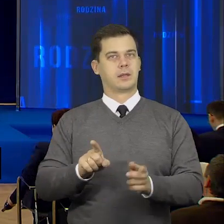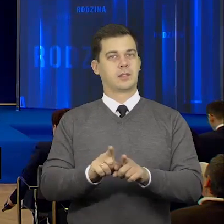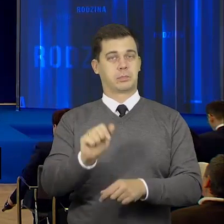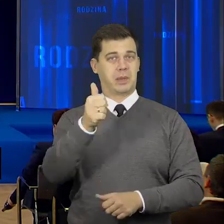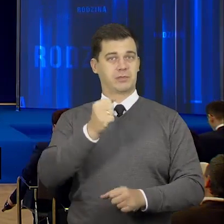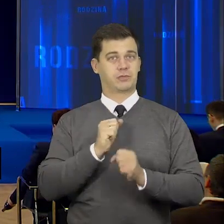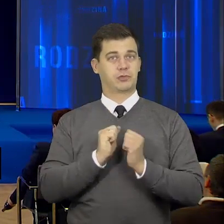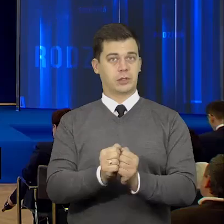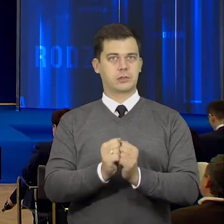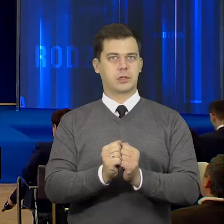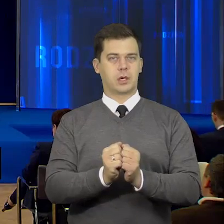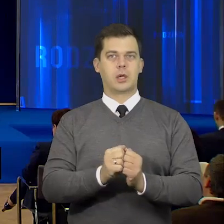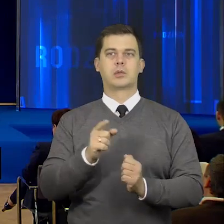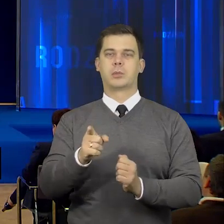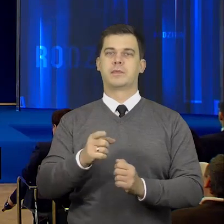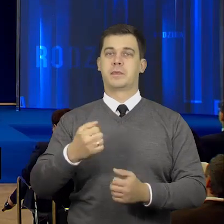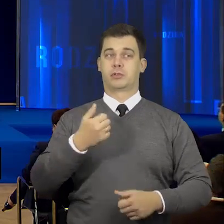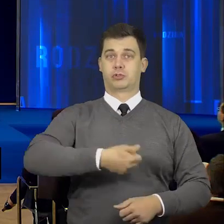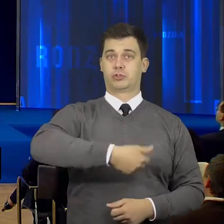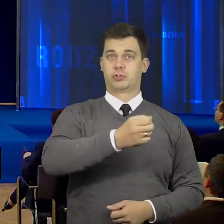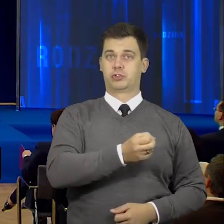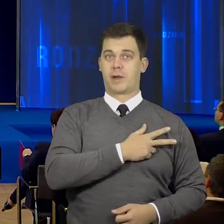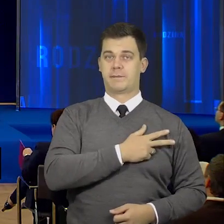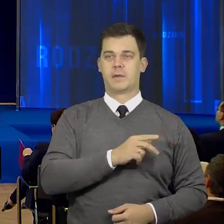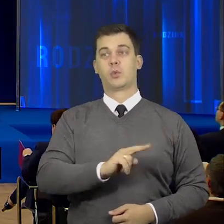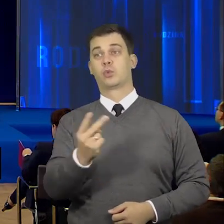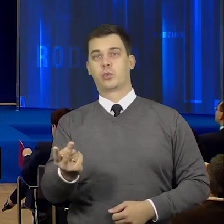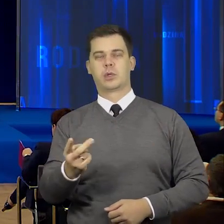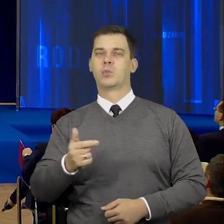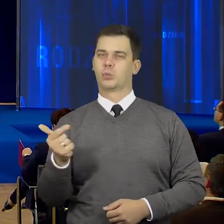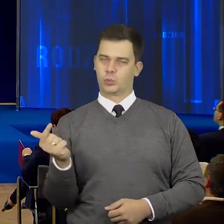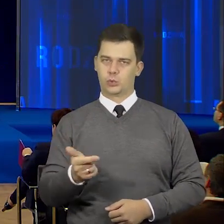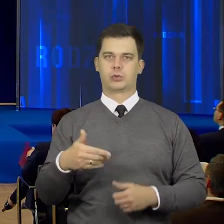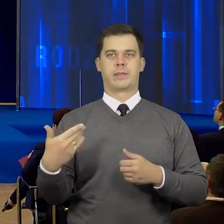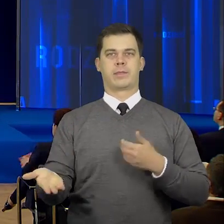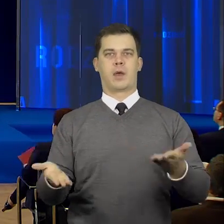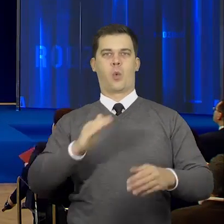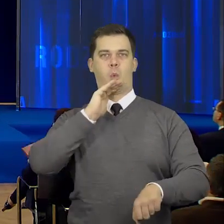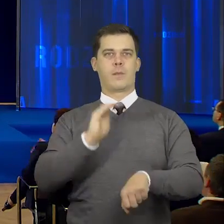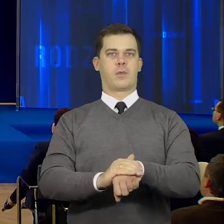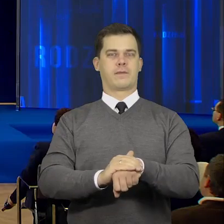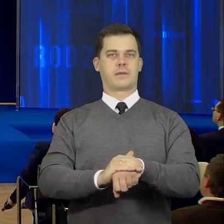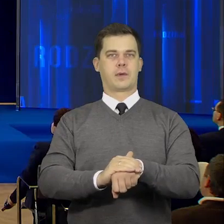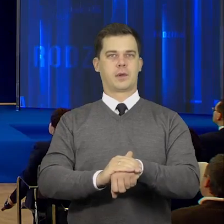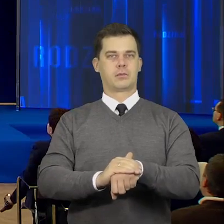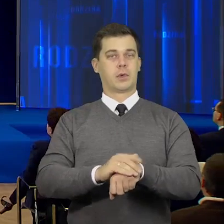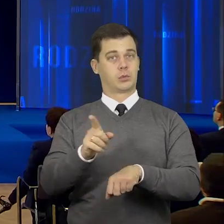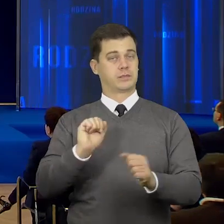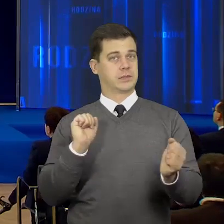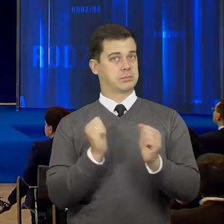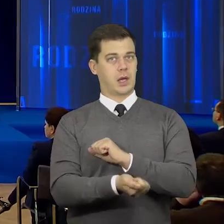września pracodawca i pracownik muszą posiadać umowę na piśmie przed dopuszczeniem pracownika do pracy.